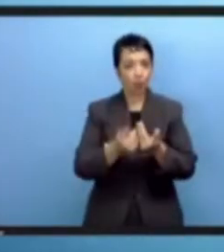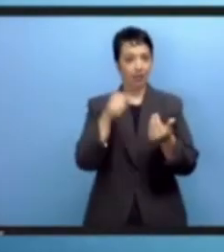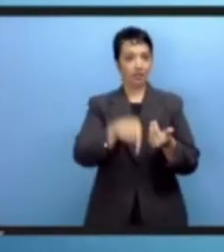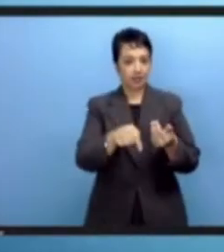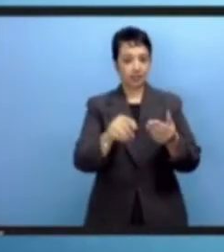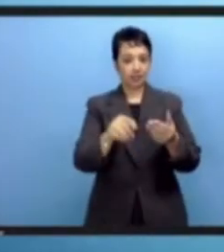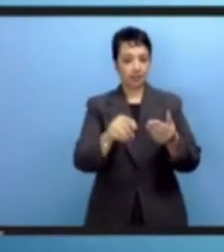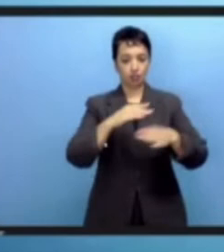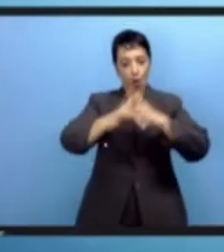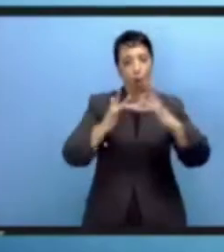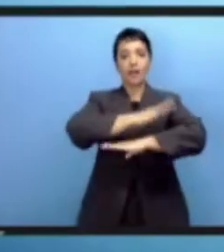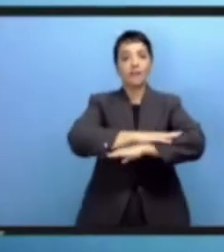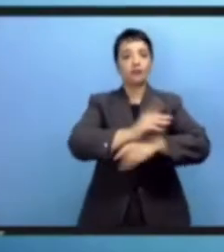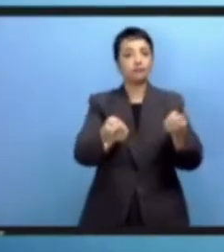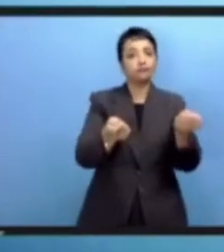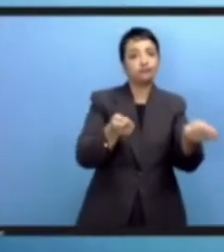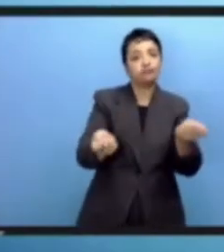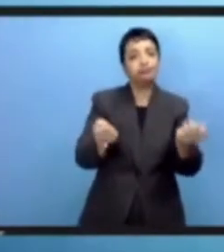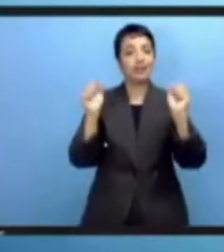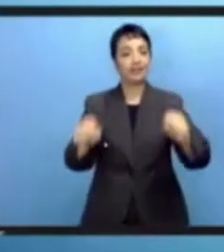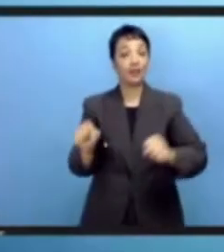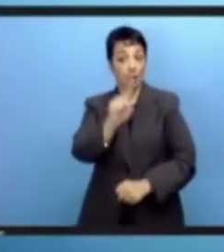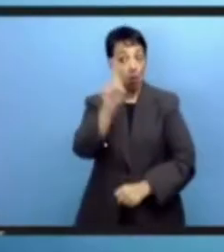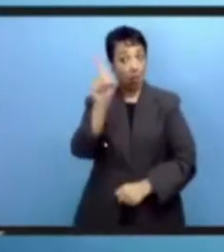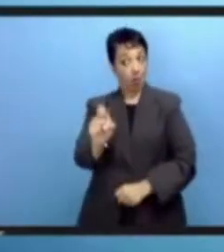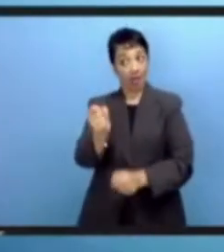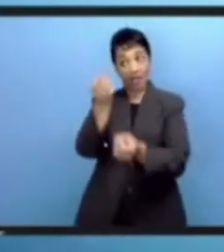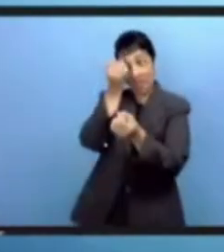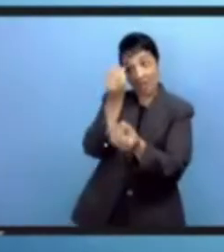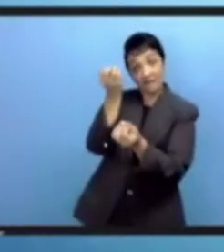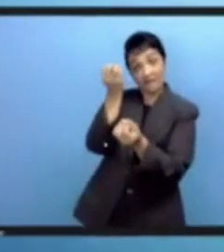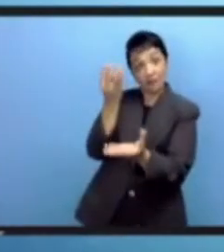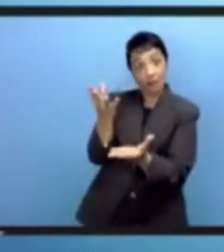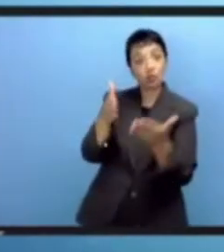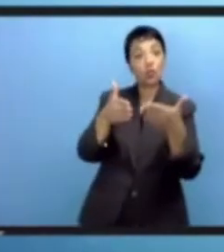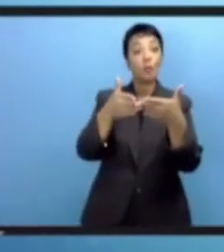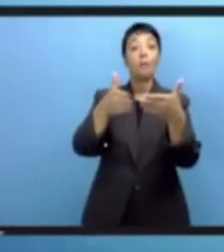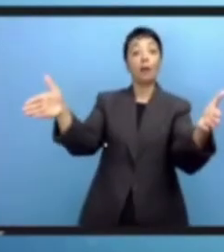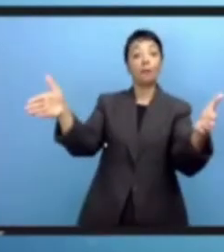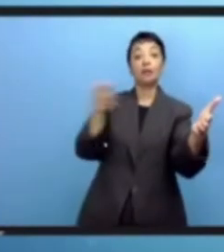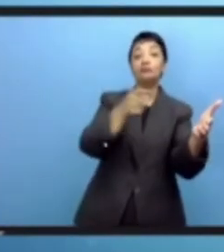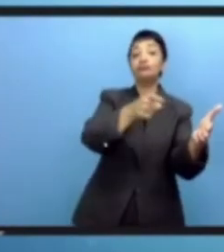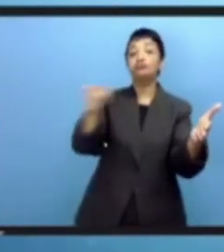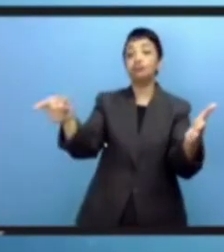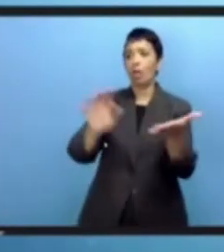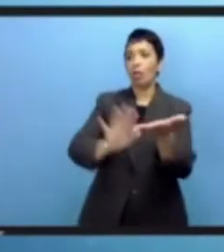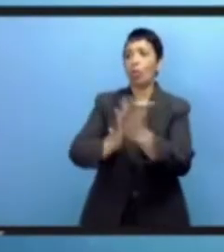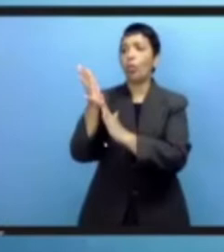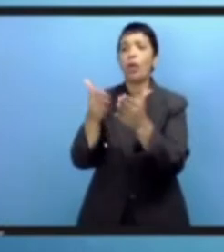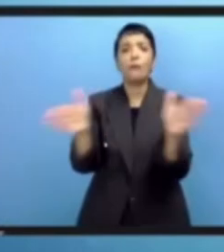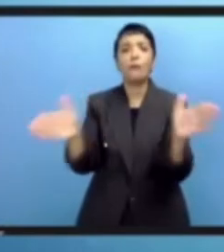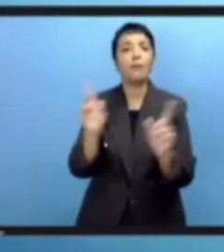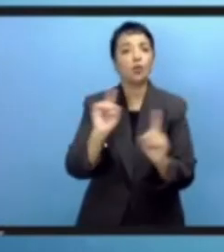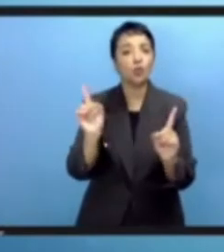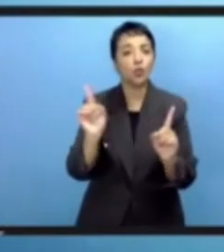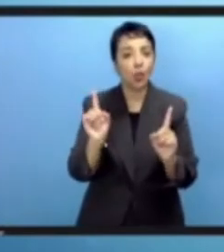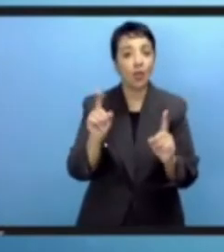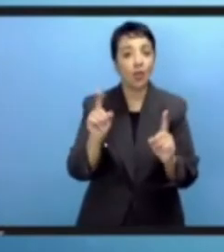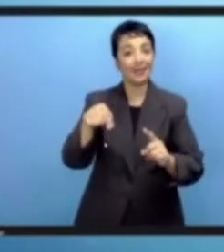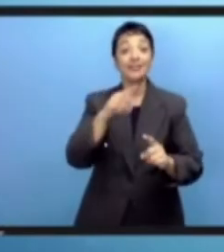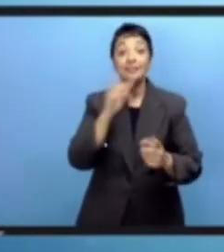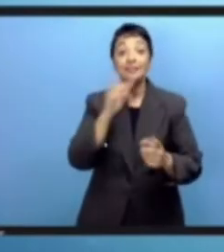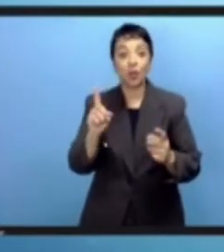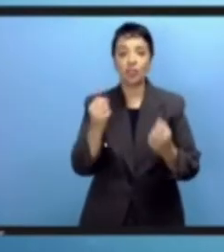كيفية تنظيم المنصات الرقمية لضمان أن المعلومات سيسالة عامة وليس خطرا عامة